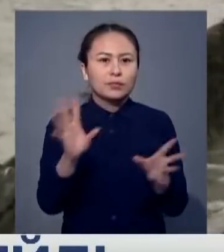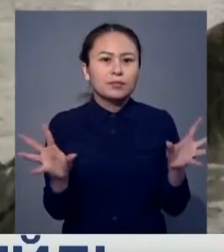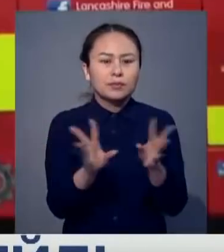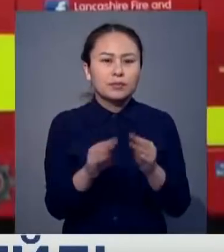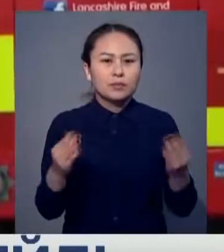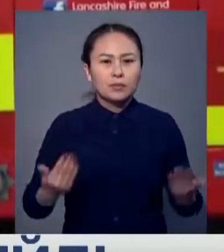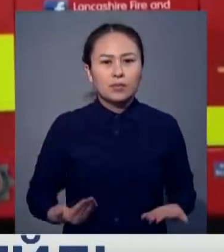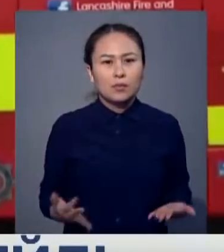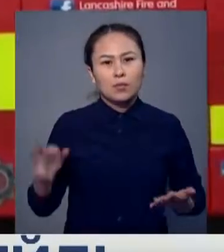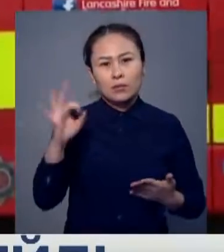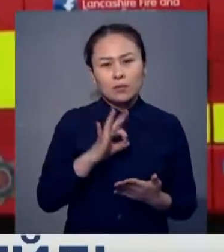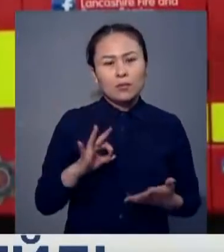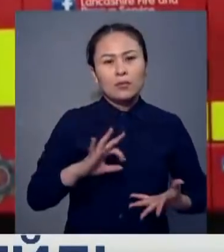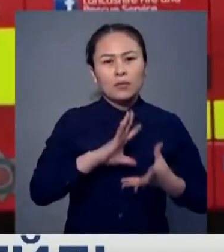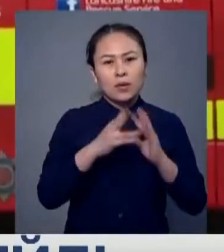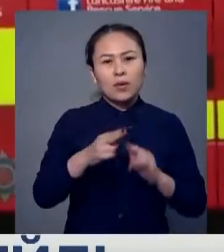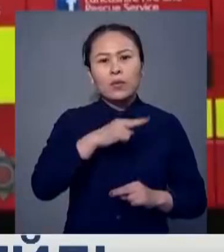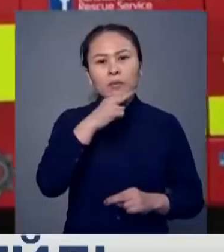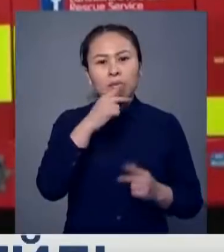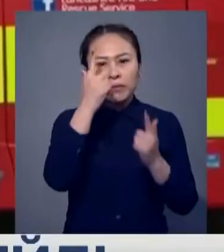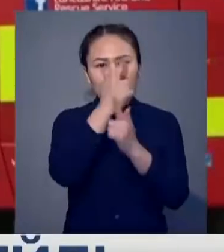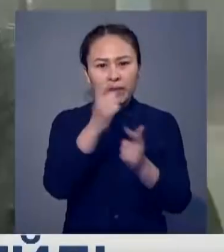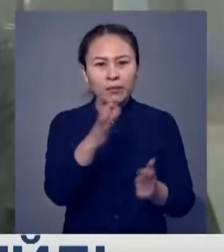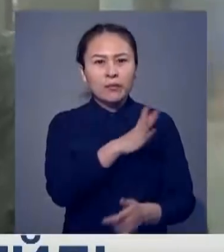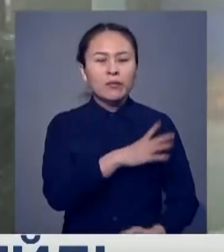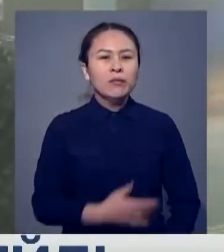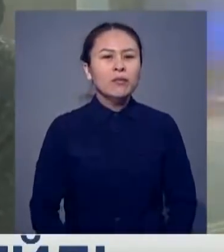Қос елдің бейлігі тұрғындарды барынша абай болуға шақырды.